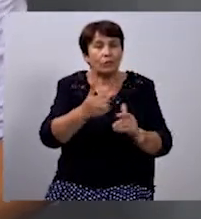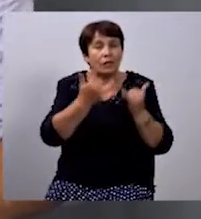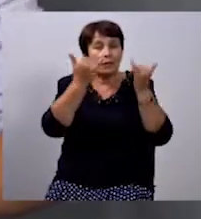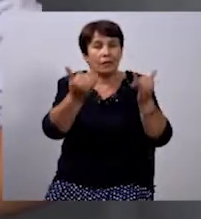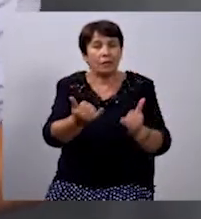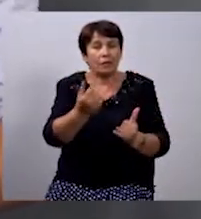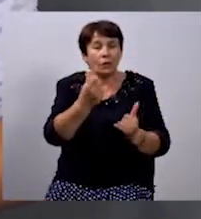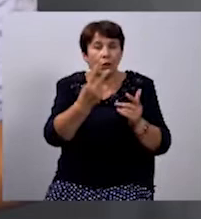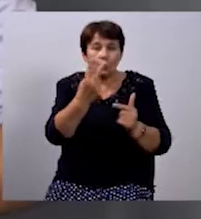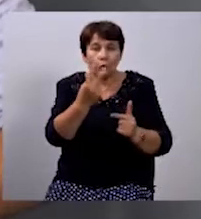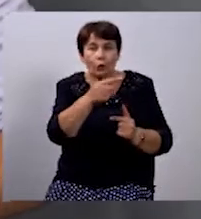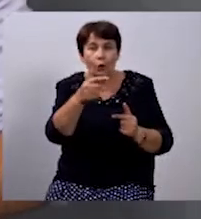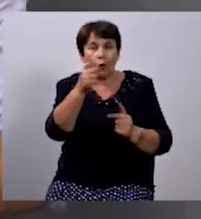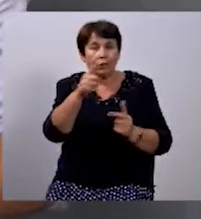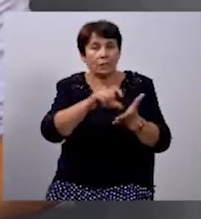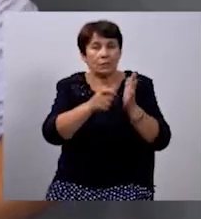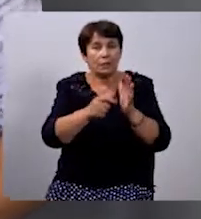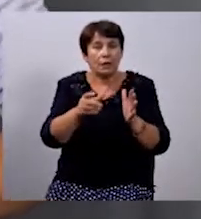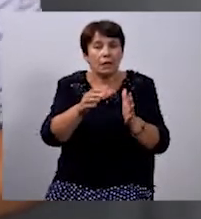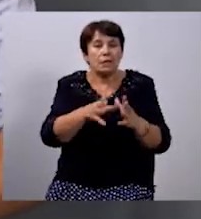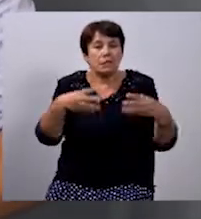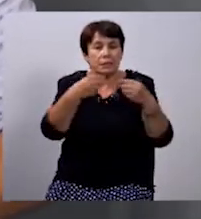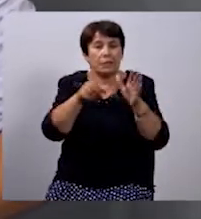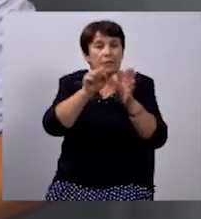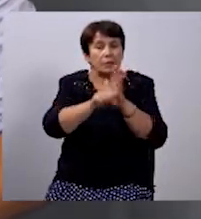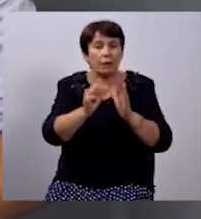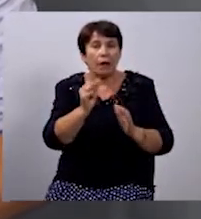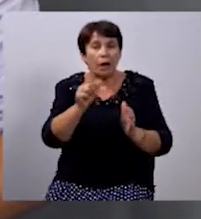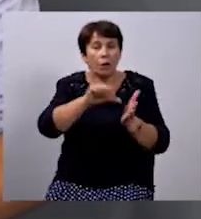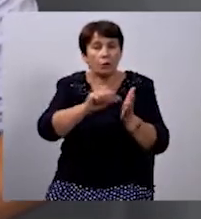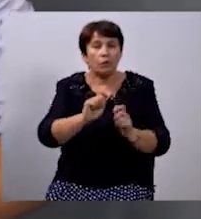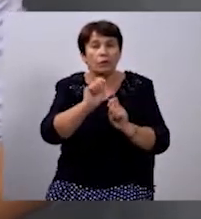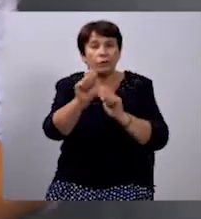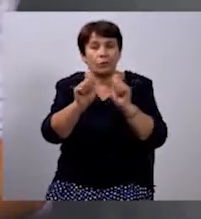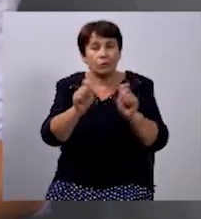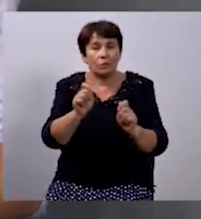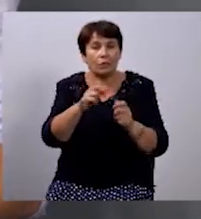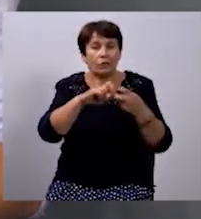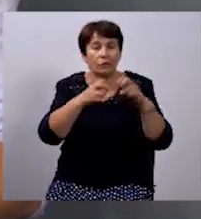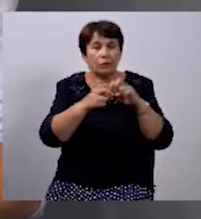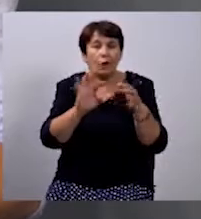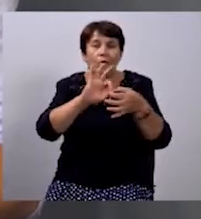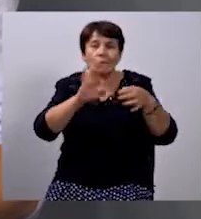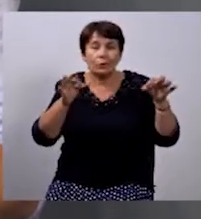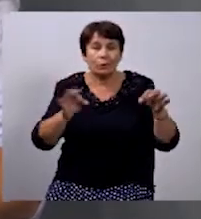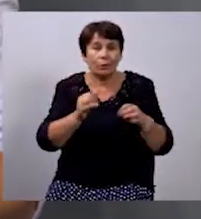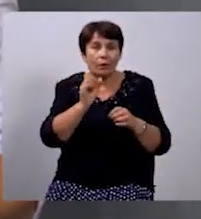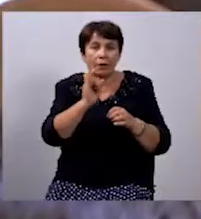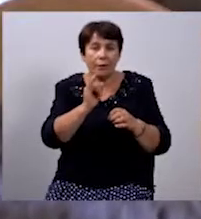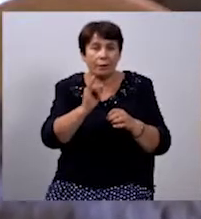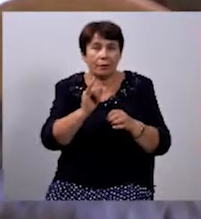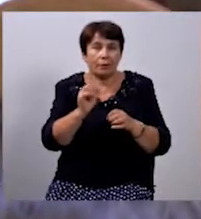2-11 класів сімей загиблих учасників АТО також вручили в Івано-Франківську. З подробицями Ірина Андріюв.